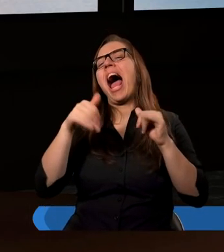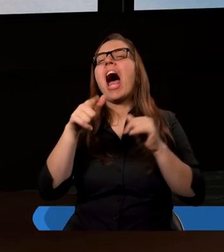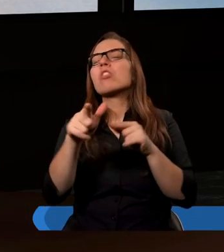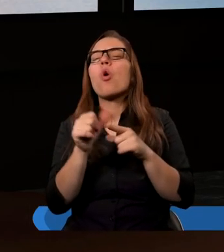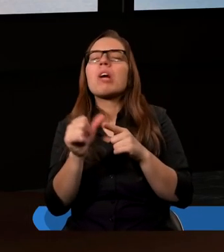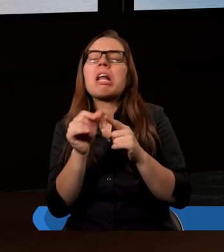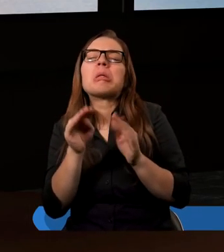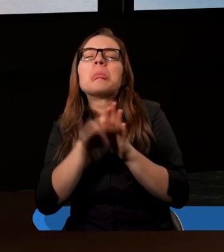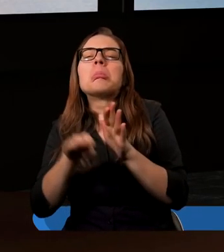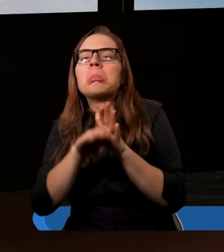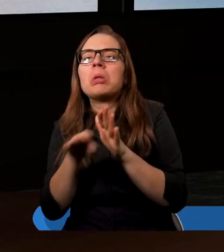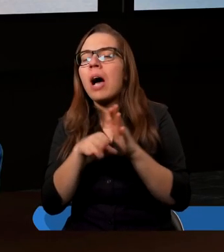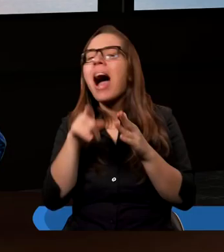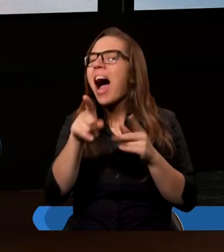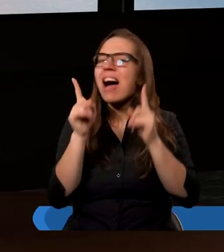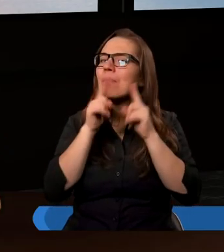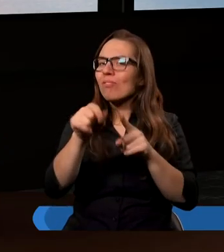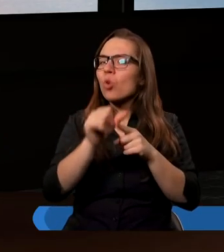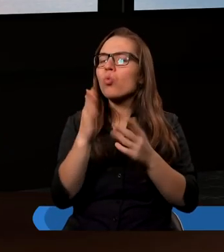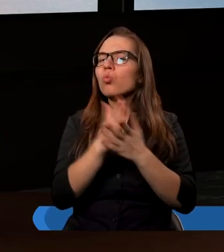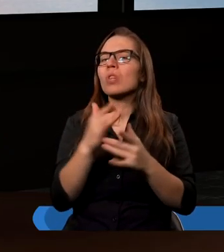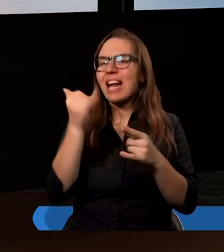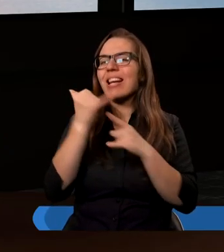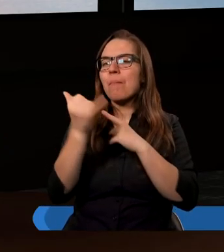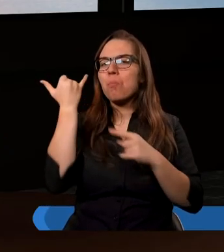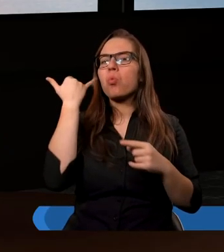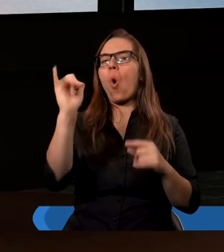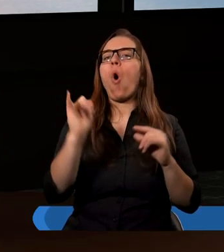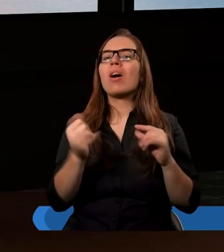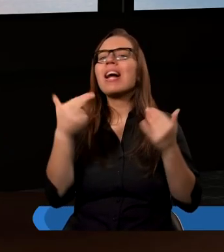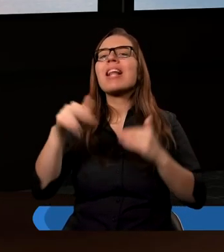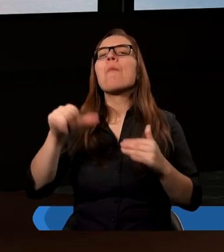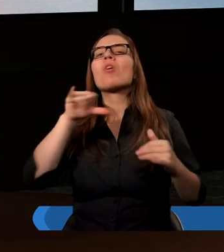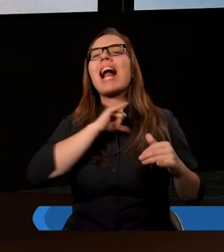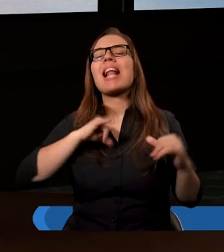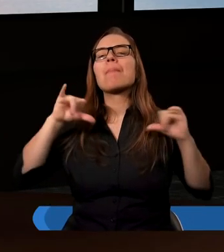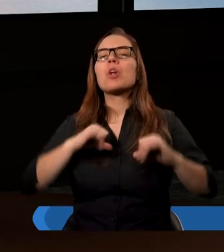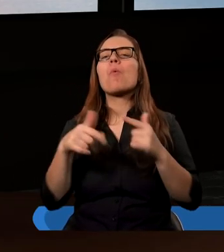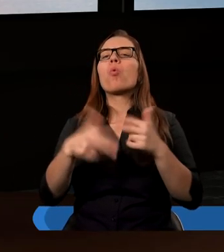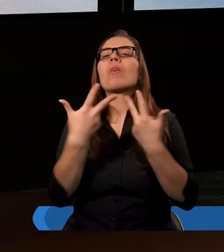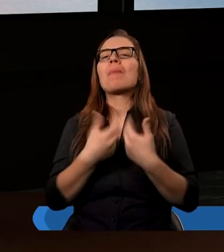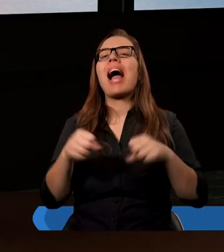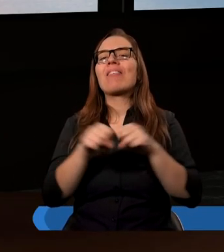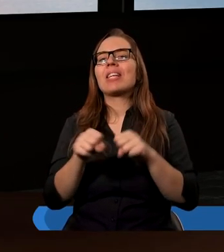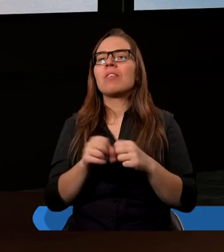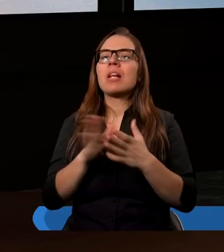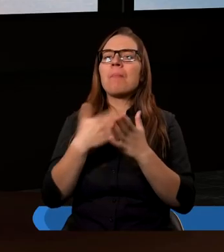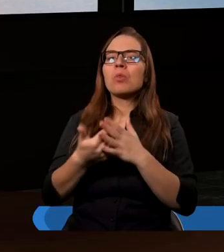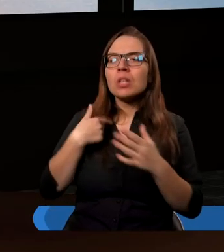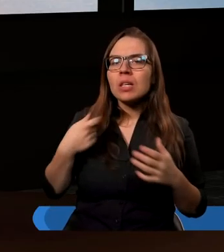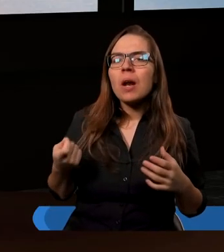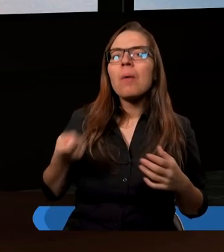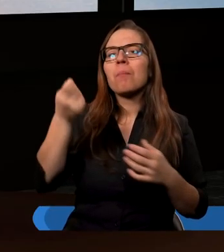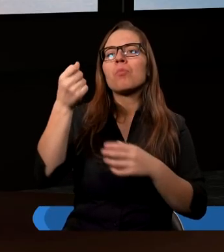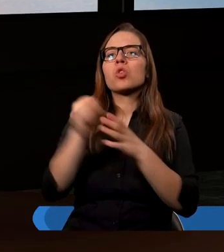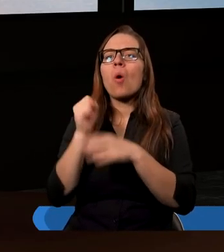w jakiś sposób sobie to nadrobić. Jeżdżę do pracy, pociągi